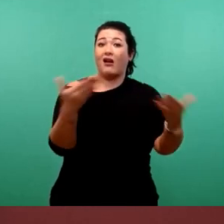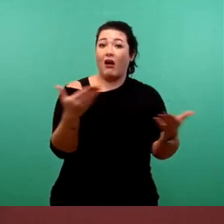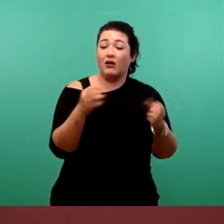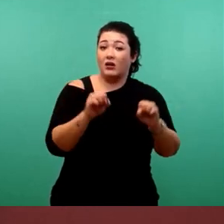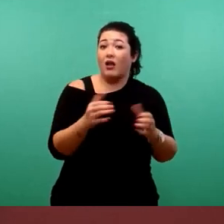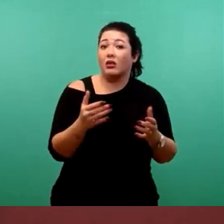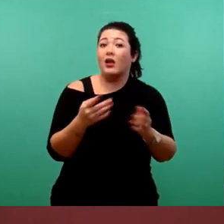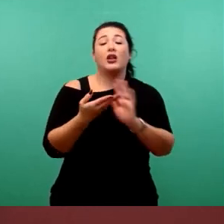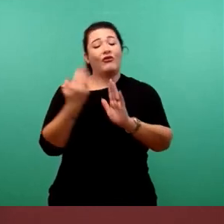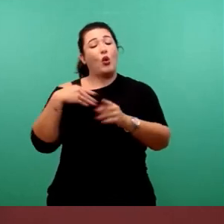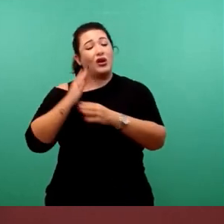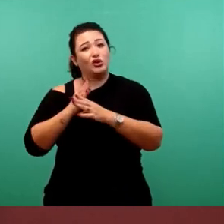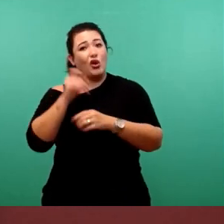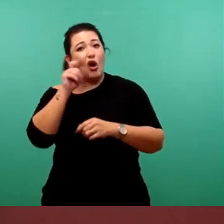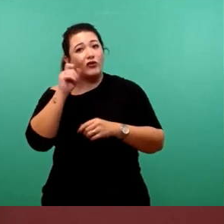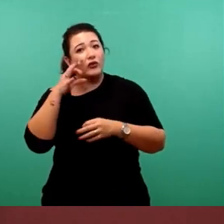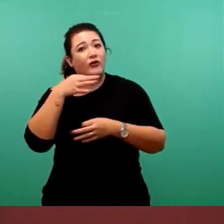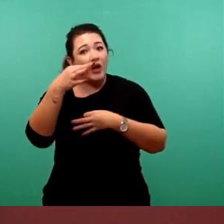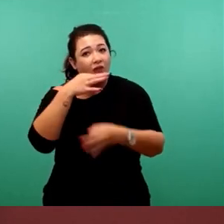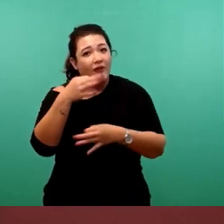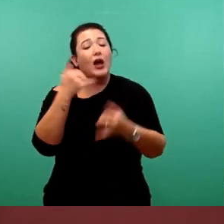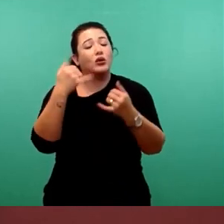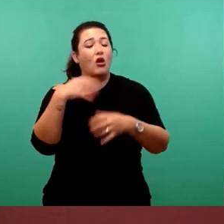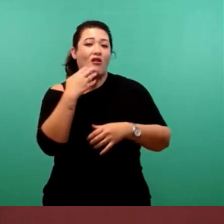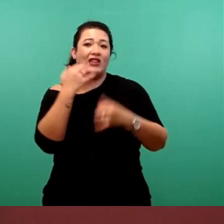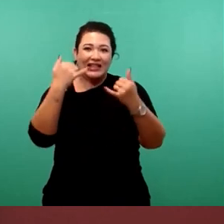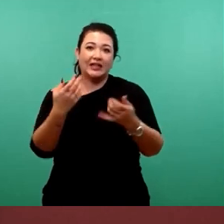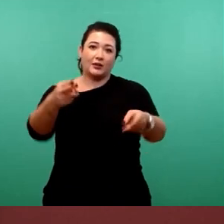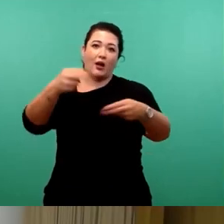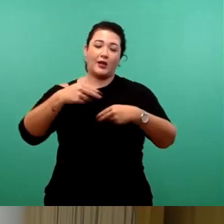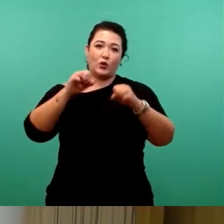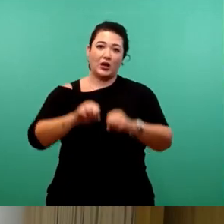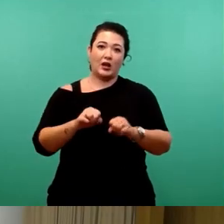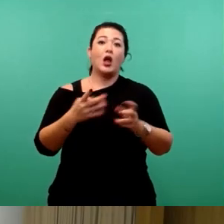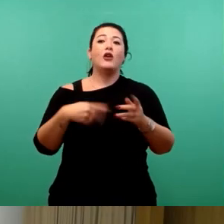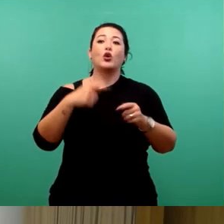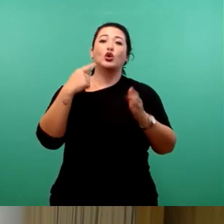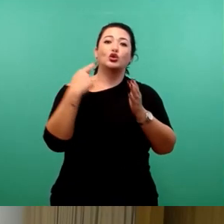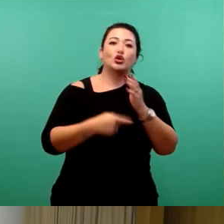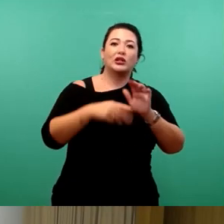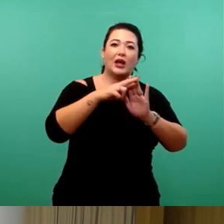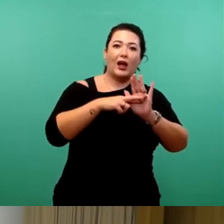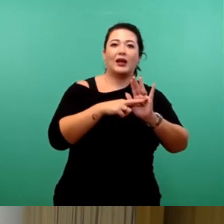dass die Verwaltung dazu mittlerweile sich eine Meinung gebildet hat. Schuldrechtliche oder dingliche Sicherung ist das Stichwort.